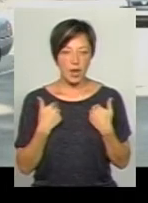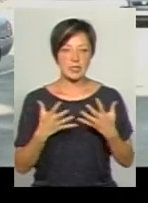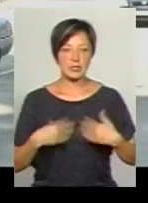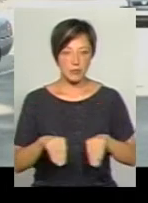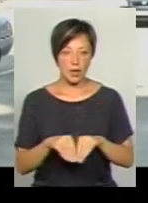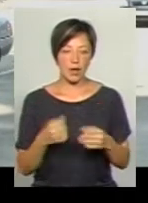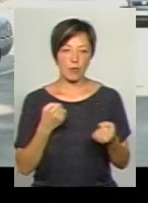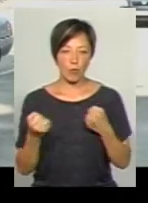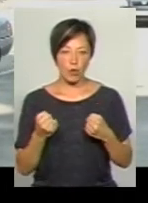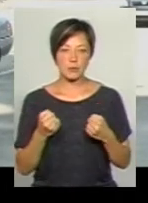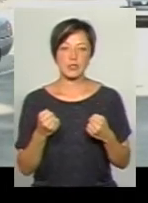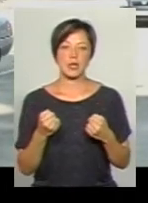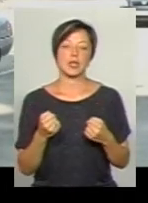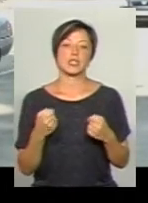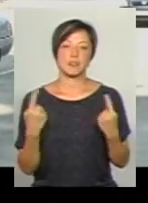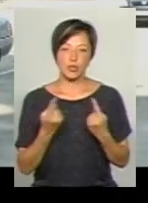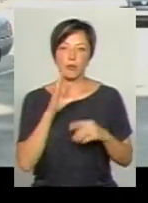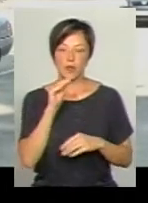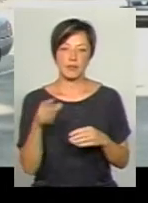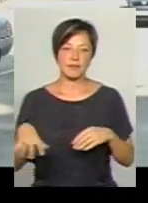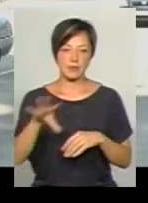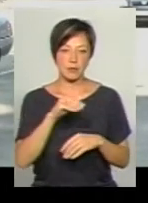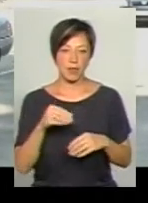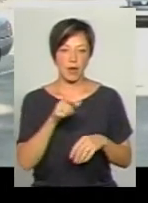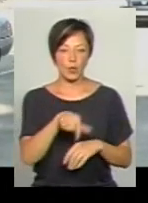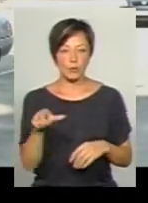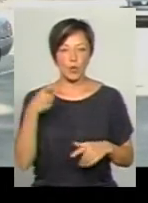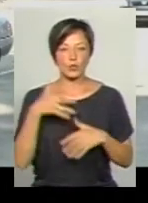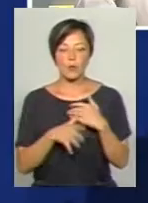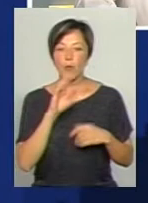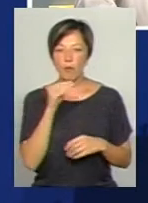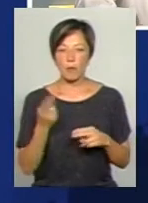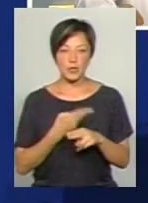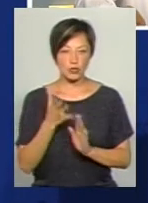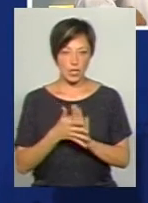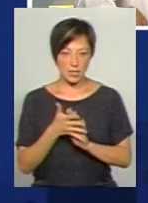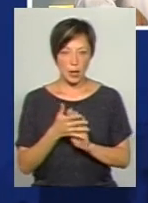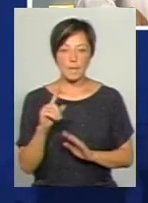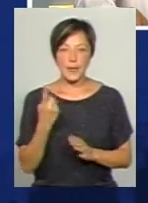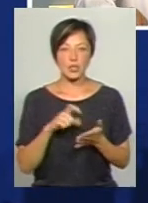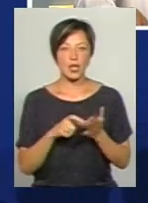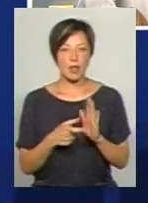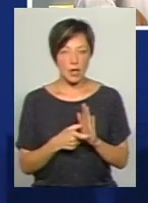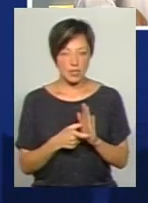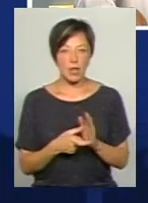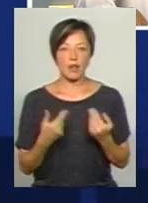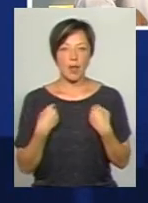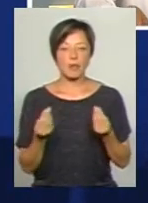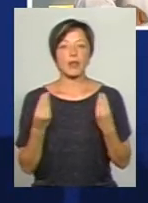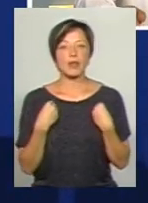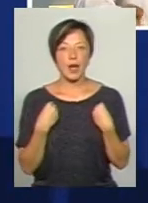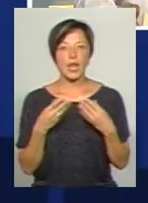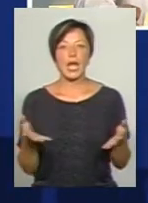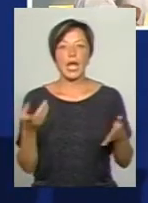сім'я, боремося, звичайно, балакати зі всіма людьми, розуміти мову, без жестів. Перший клас нам надали